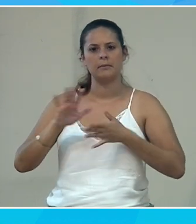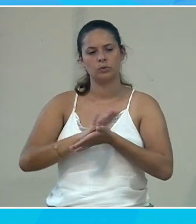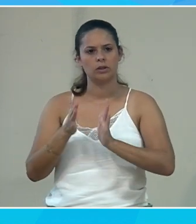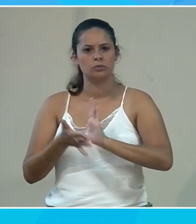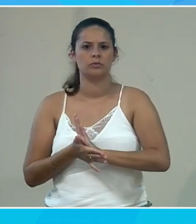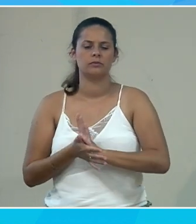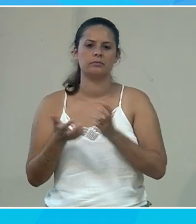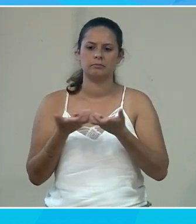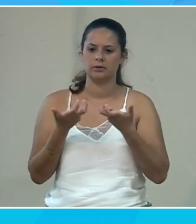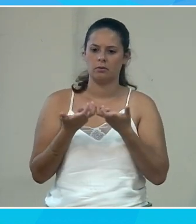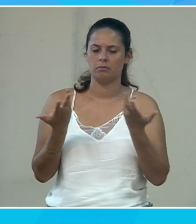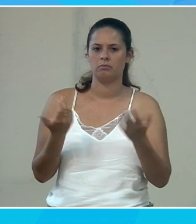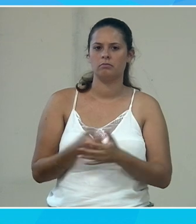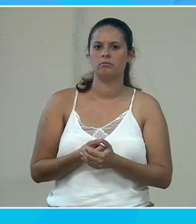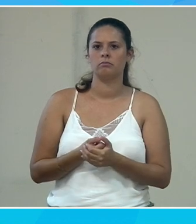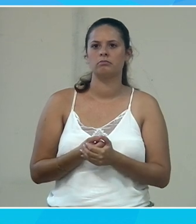Par exemple,